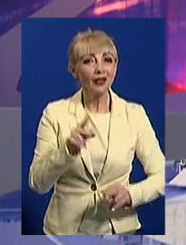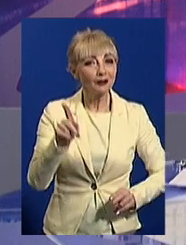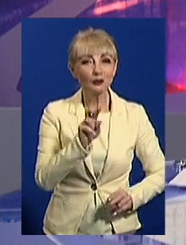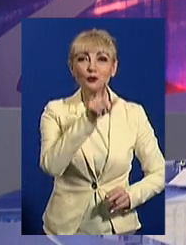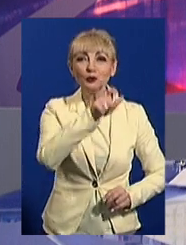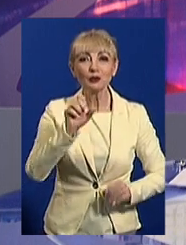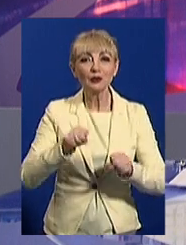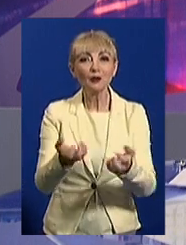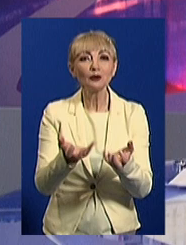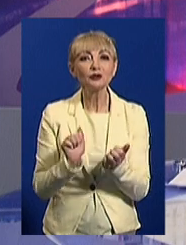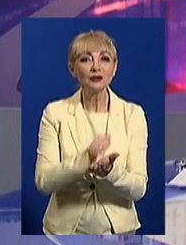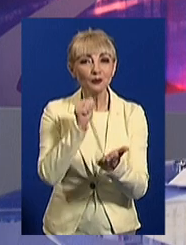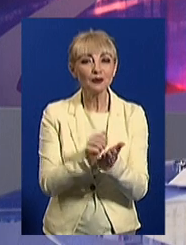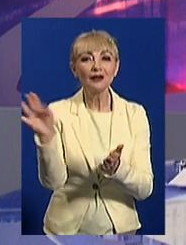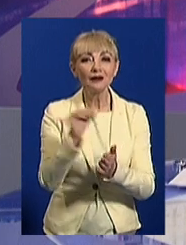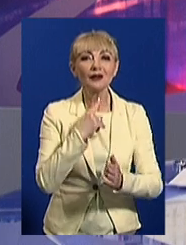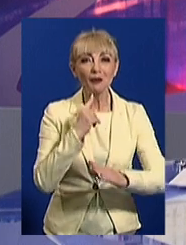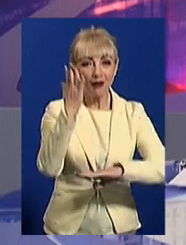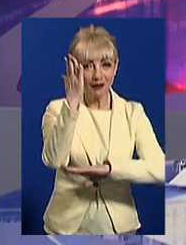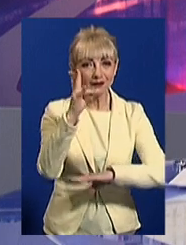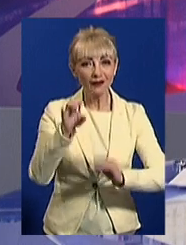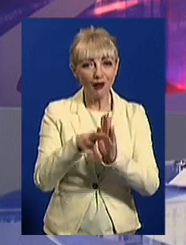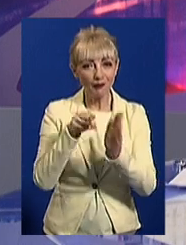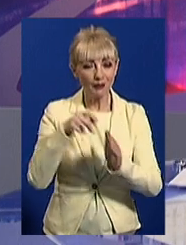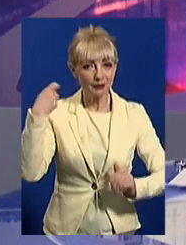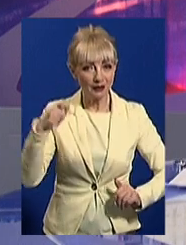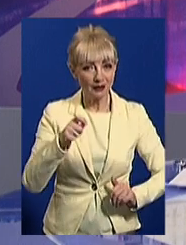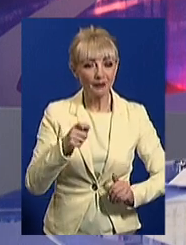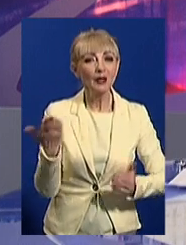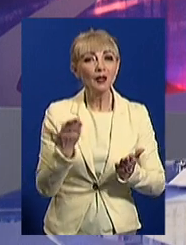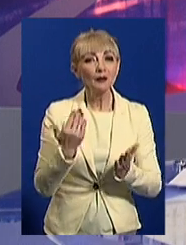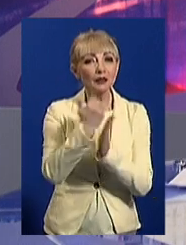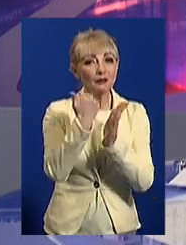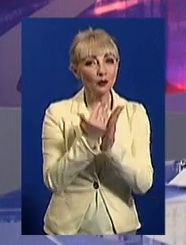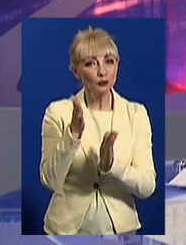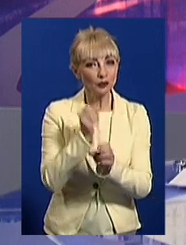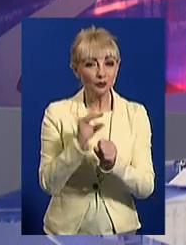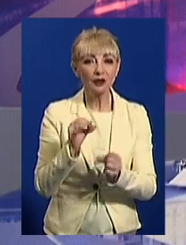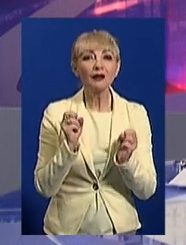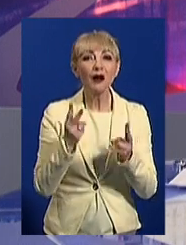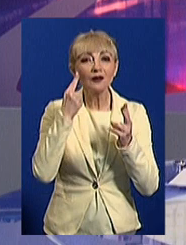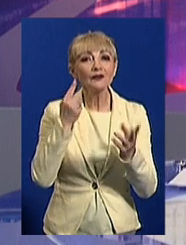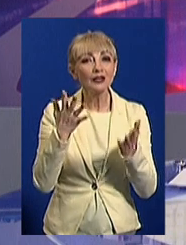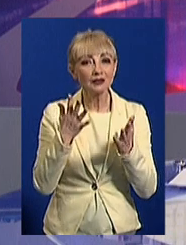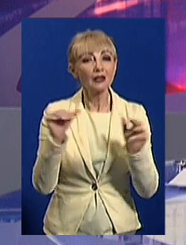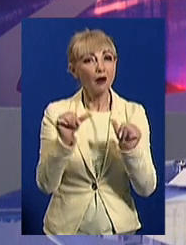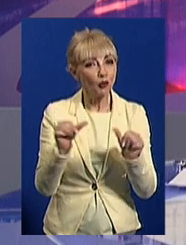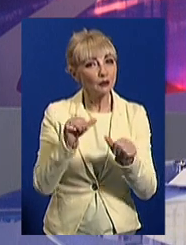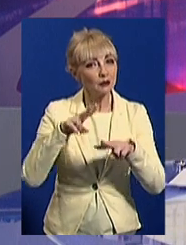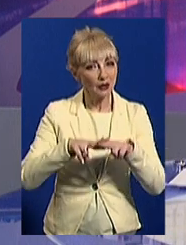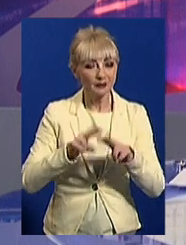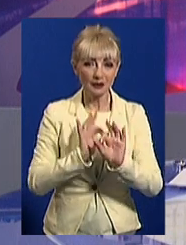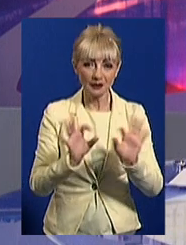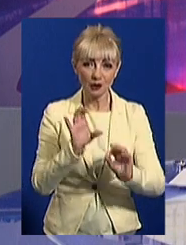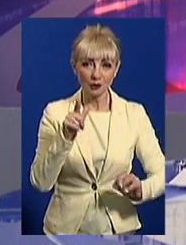люди змогли отримати документи та проголосувати на виборах президента. За яким графіком працюватимуть та як дізнатися, чи оформлений паспорт у